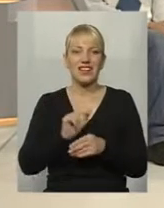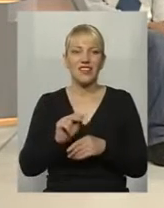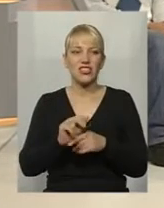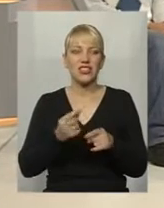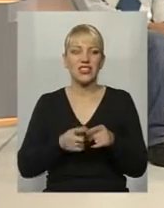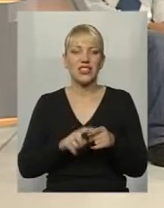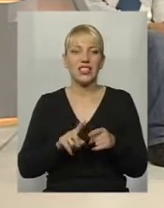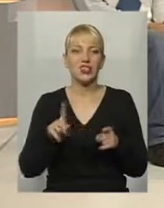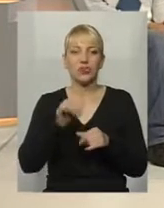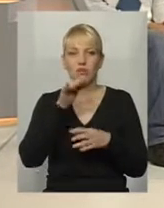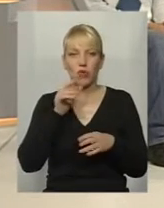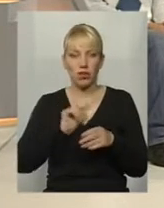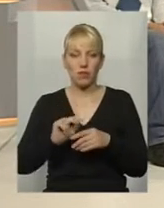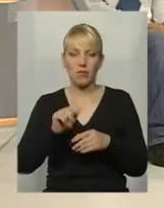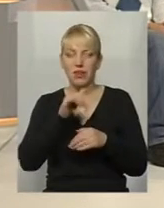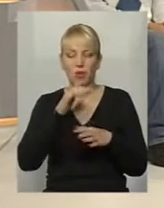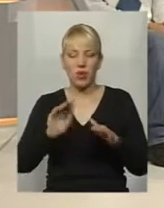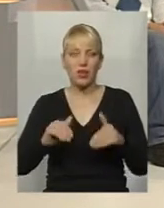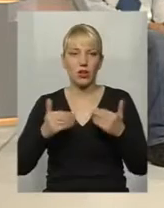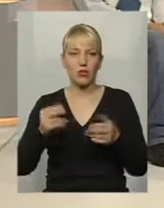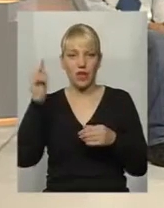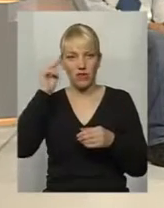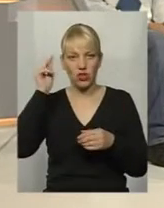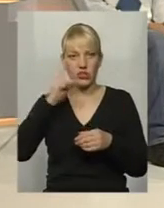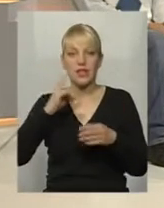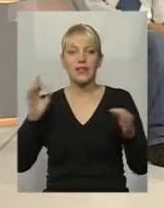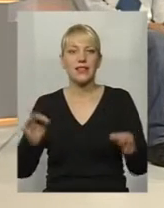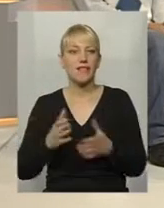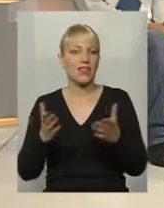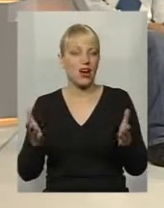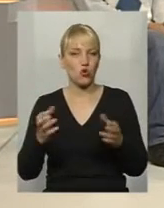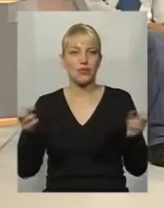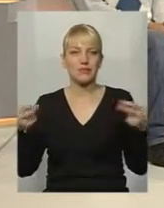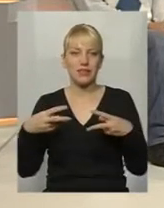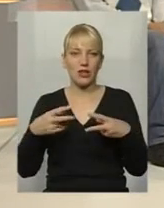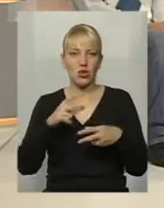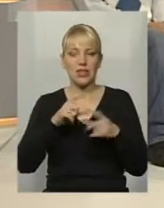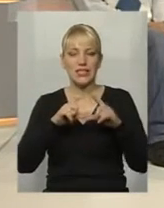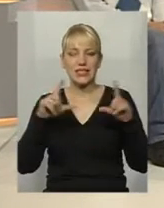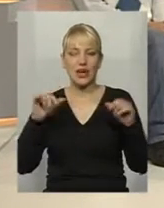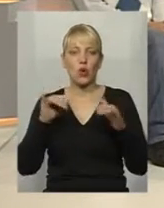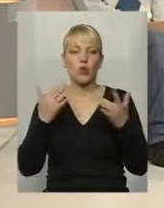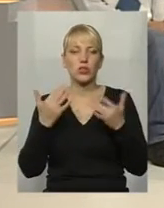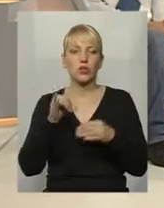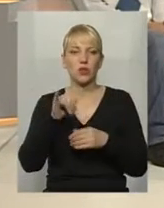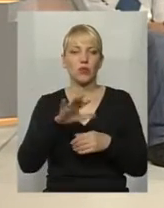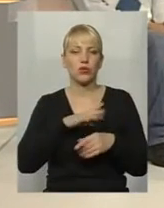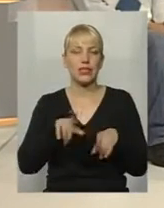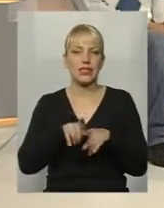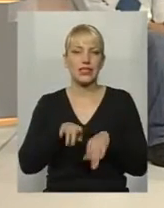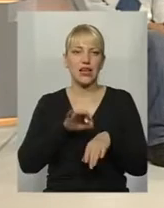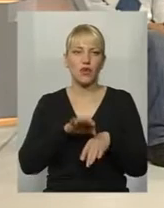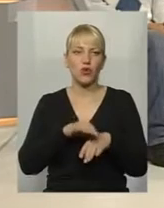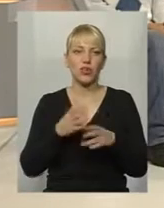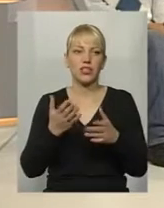навчити, ми її не могли рекомендувати навчатися ні в якому спеціалізованому закладі, оскільки в неї було таке захворювання, яке